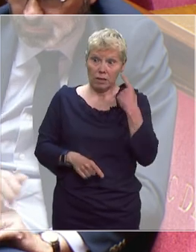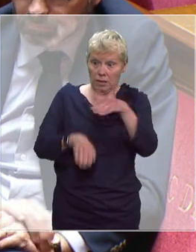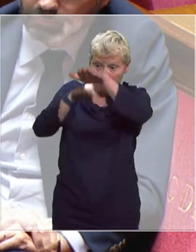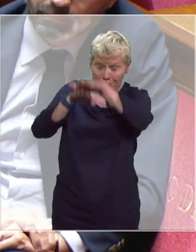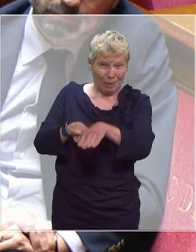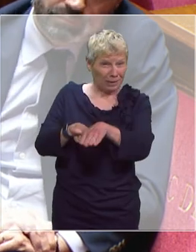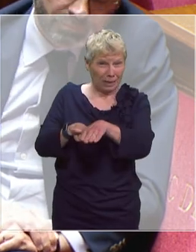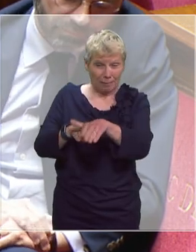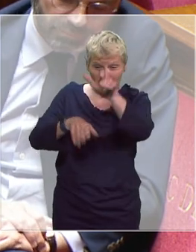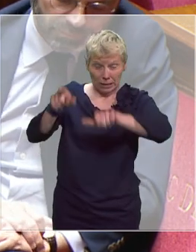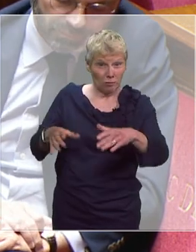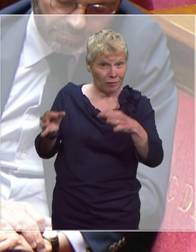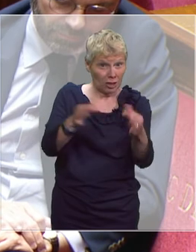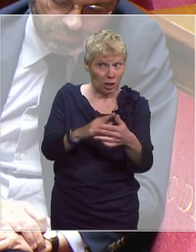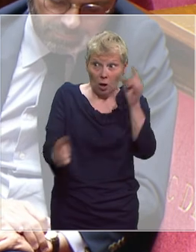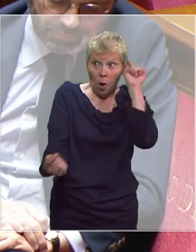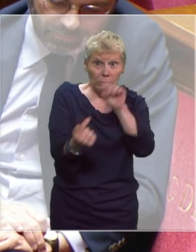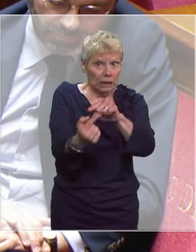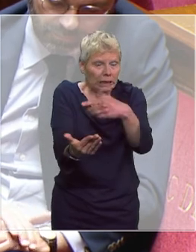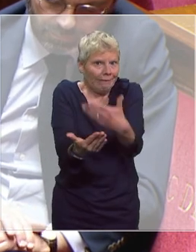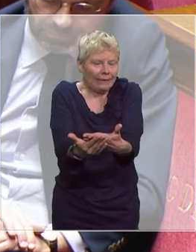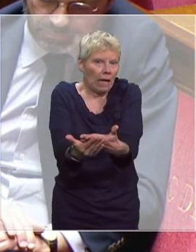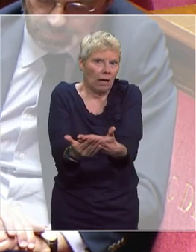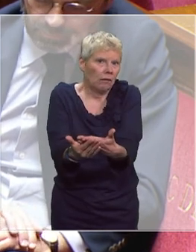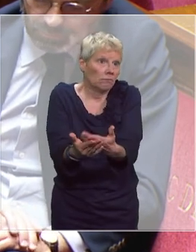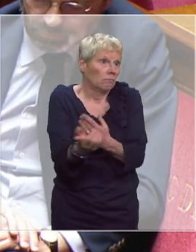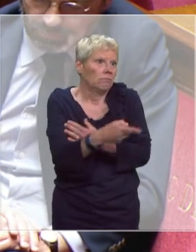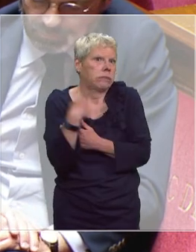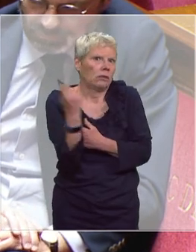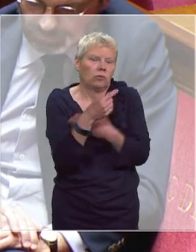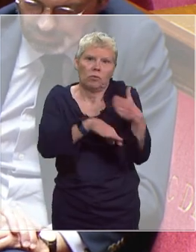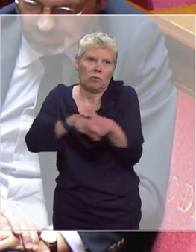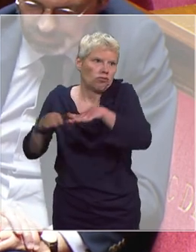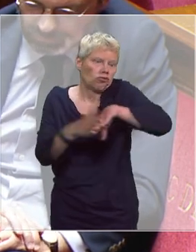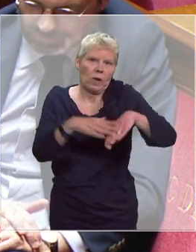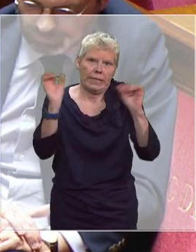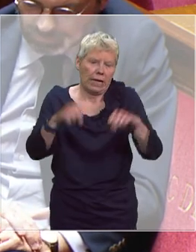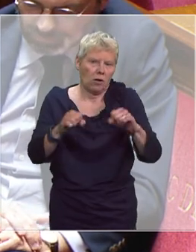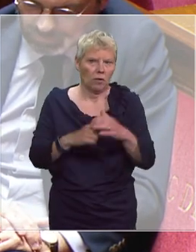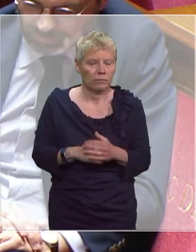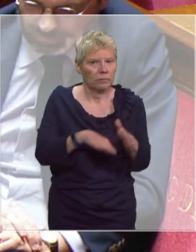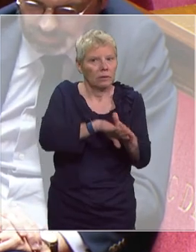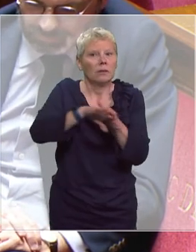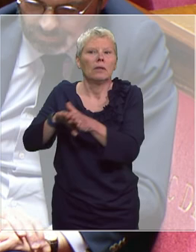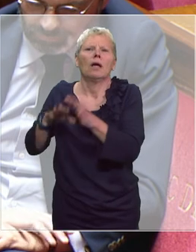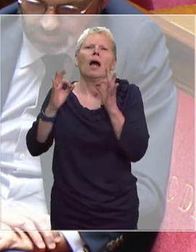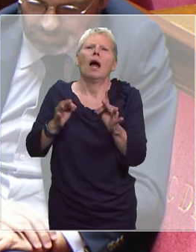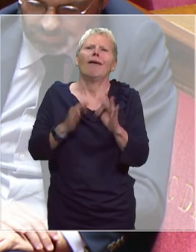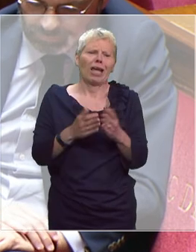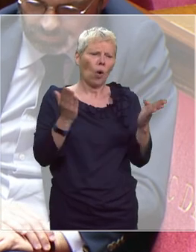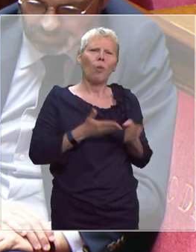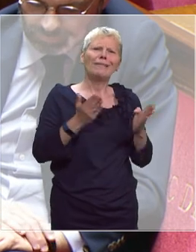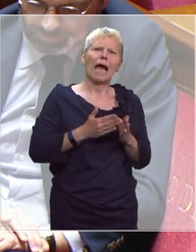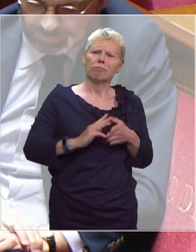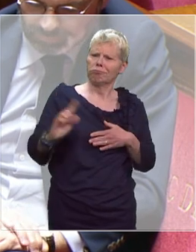personnes les plus fragiles est évidemment partagé partout. Je vous dire sur la question du refus de soins hospitaliers